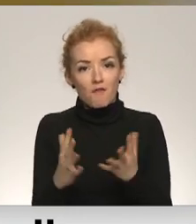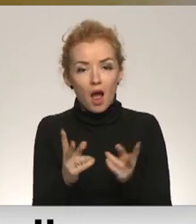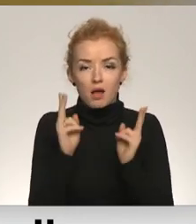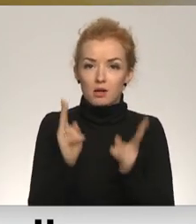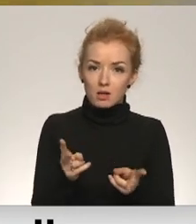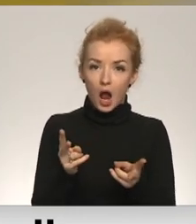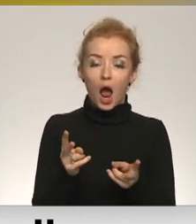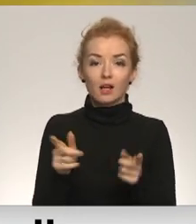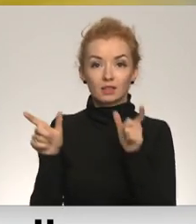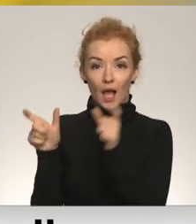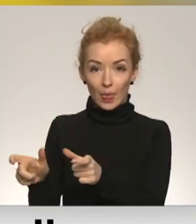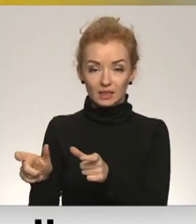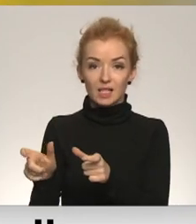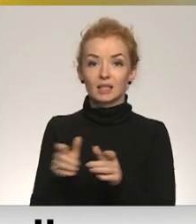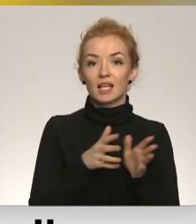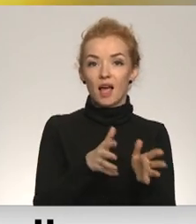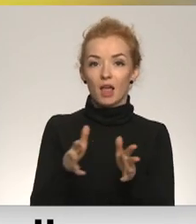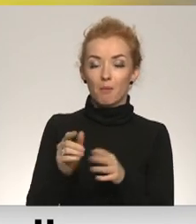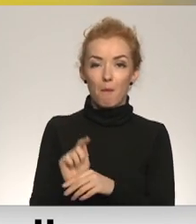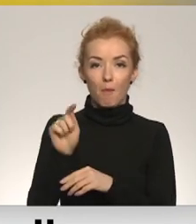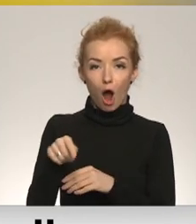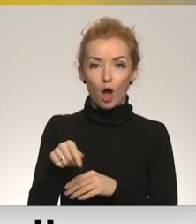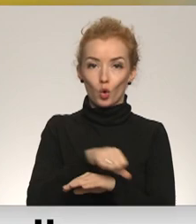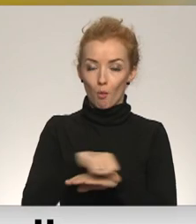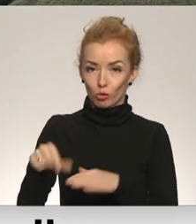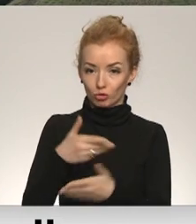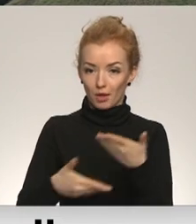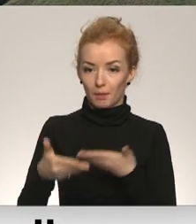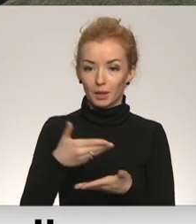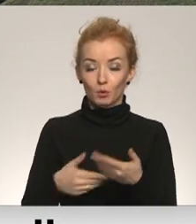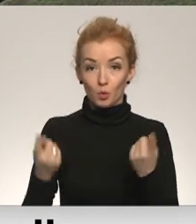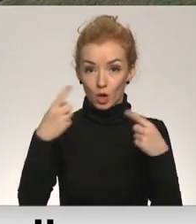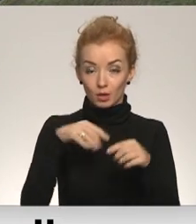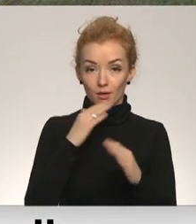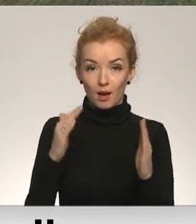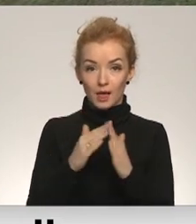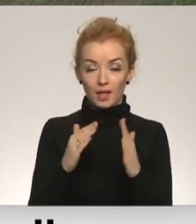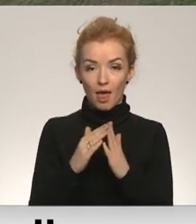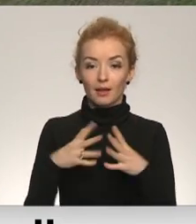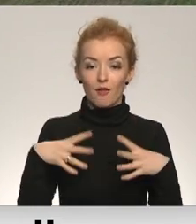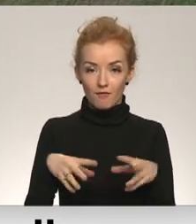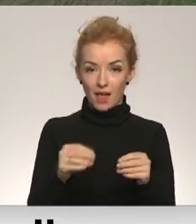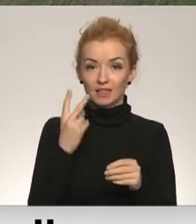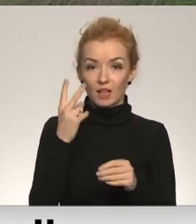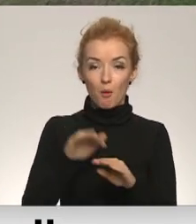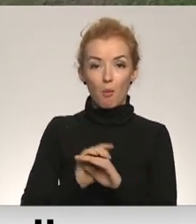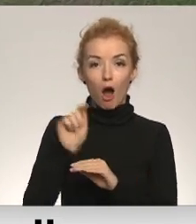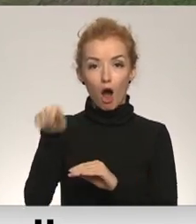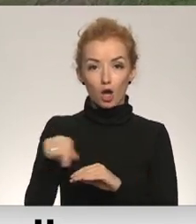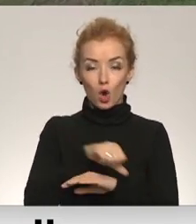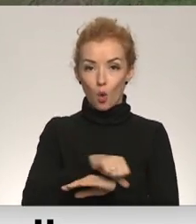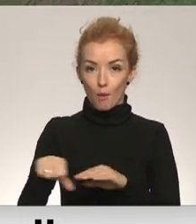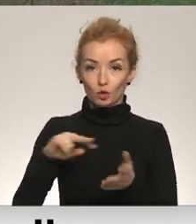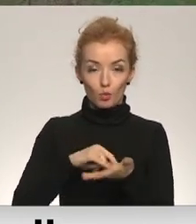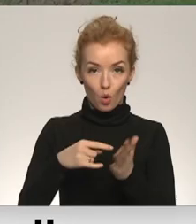finanšu sankcijas pret Krieviju ietekmēs pārobežu sadarbību. Pašlaik reizeknē tiek realizēti divi pārobežu projekti,